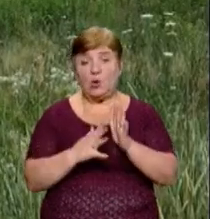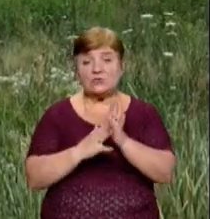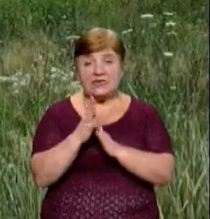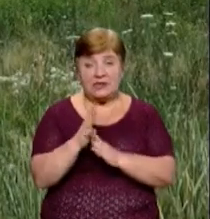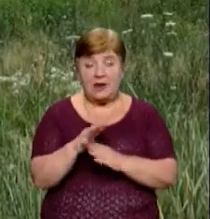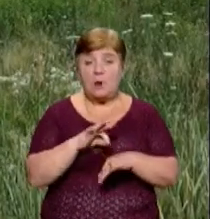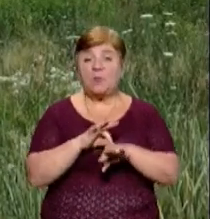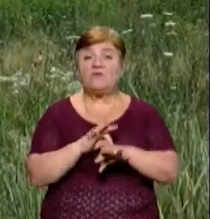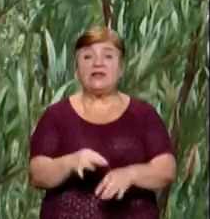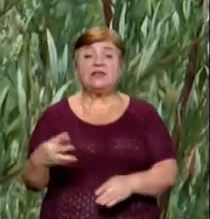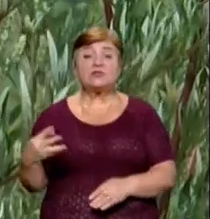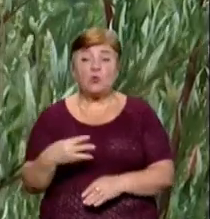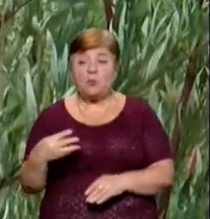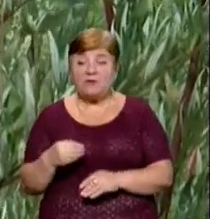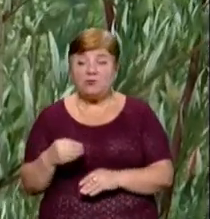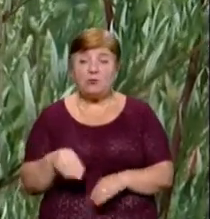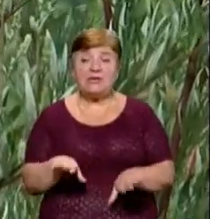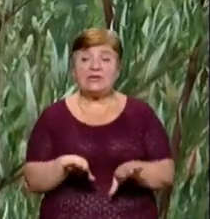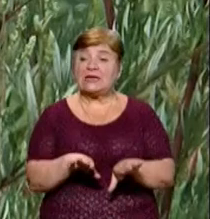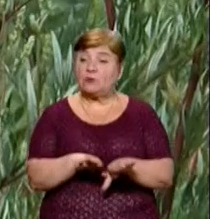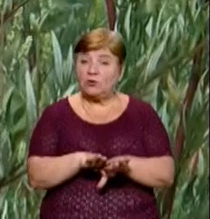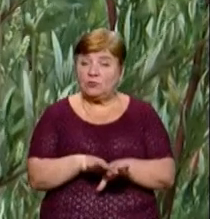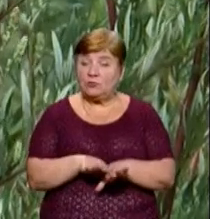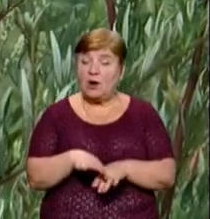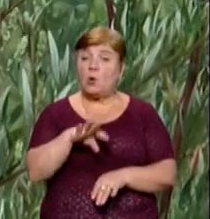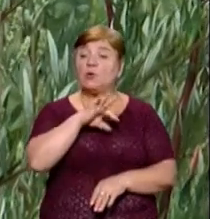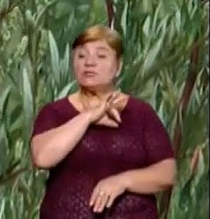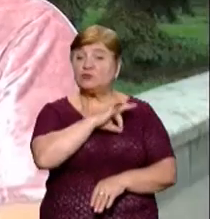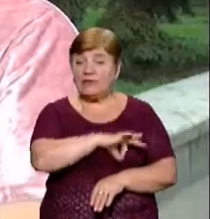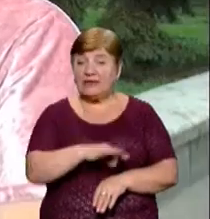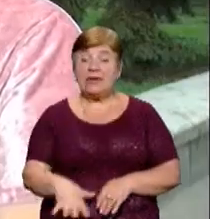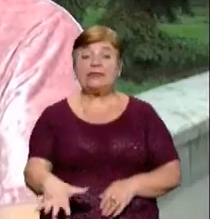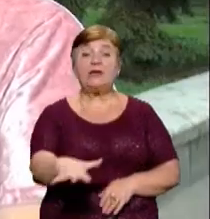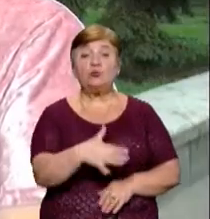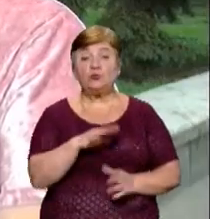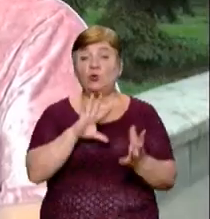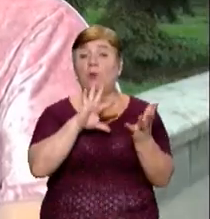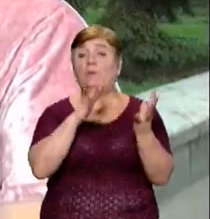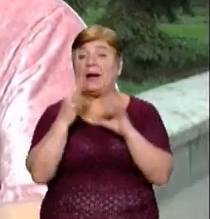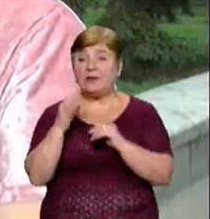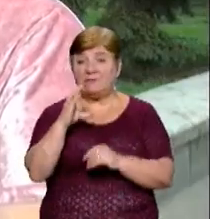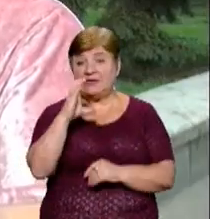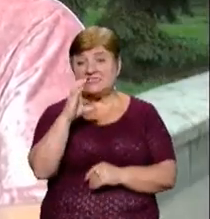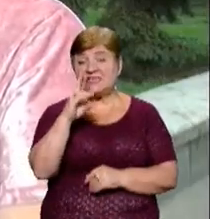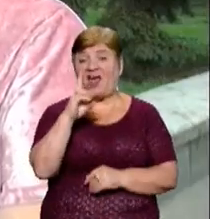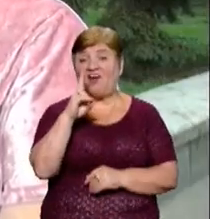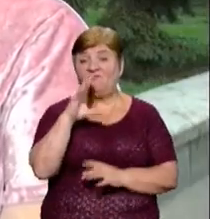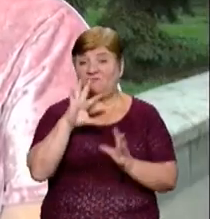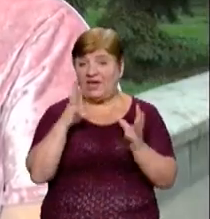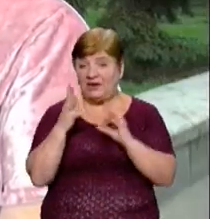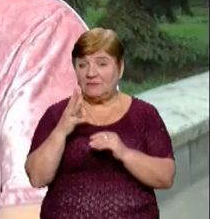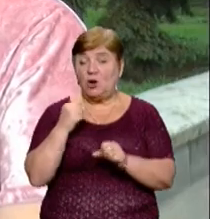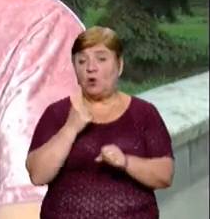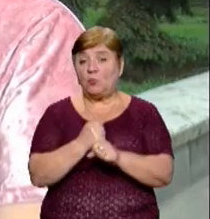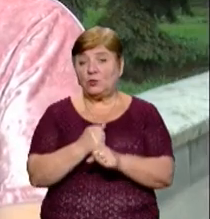на сьогодні проведено закупівлю послуг щодо викошення місць загального користування, території парків, скверів. Роботи проводяться